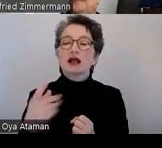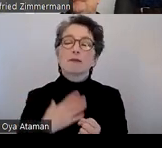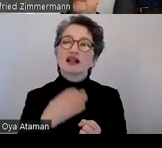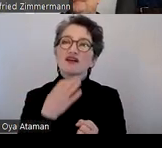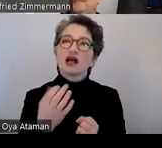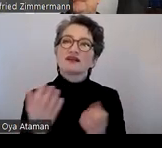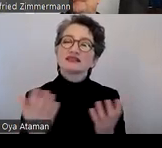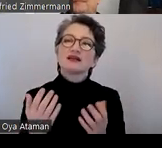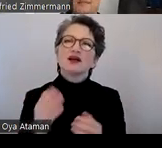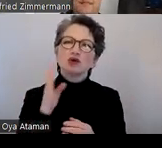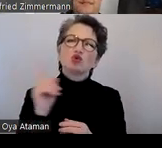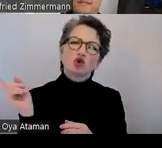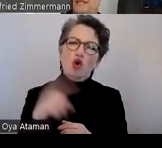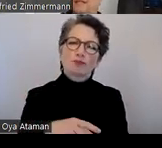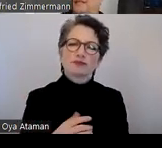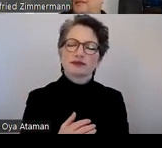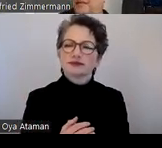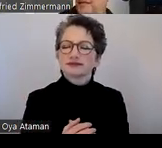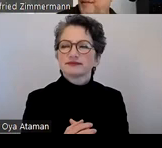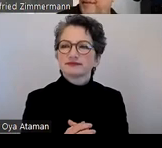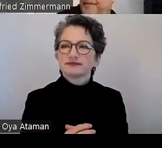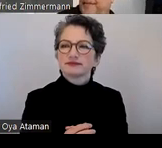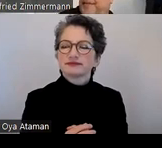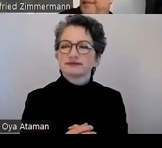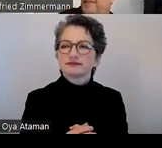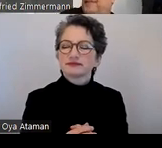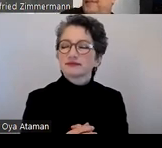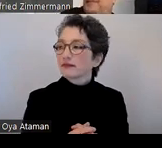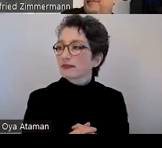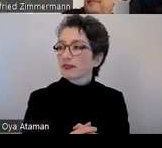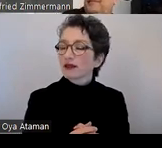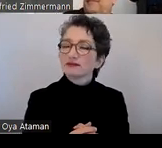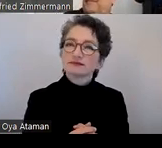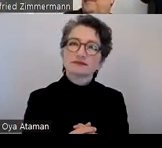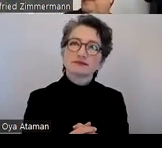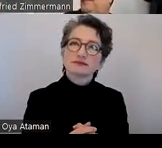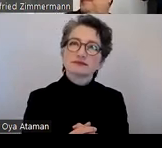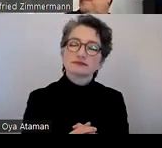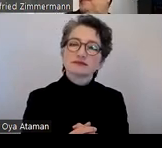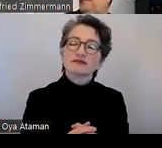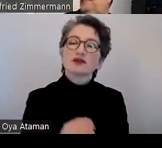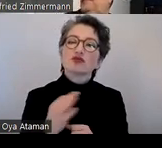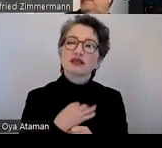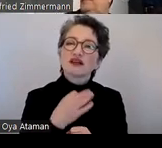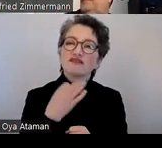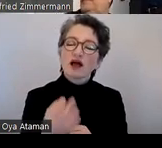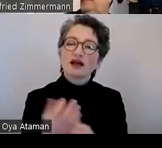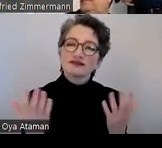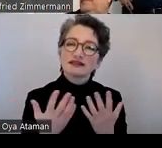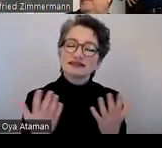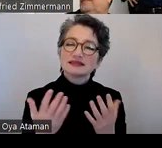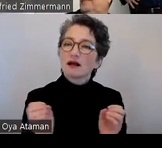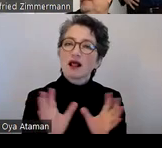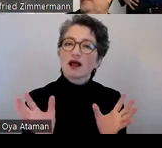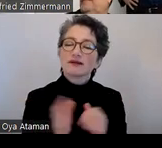da kannst du rüberkommen ich glaube das wäre besser zu verstehen ja da ist für mich die Frage immer ganz